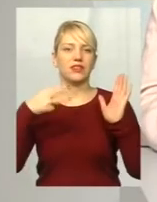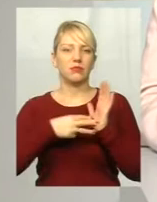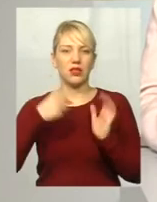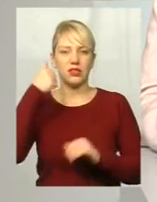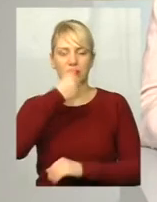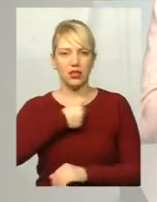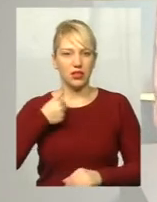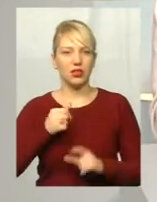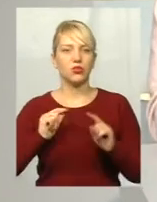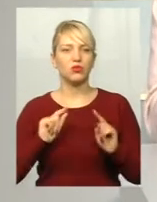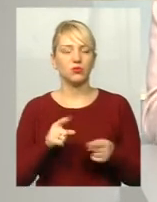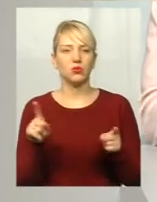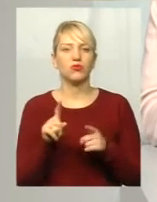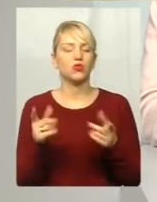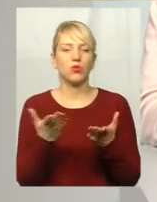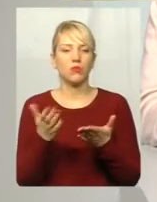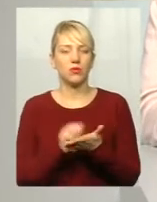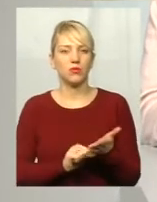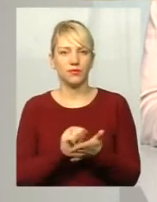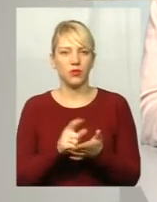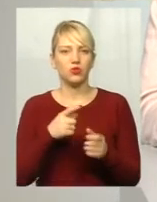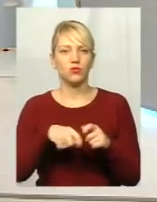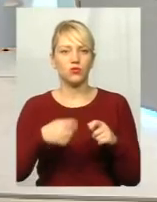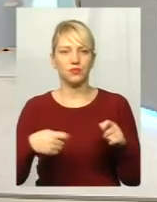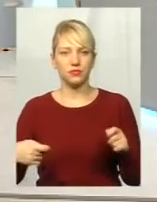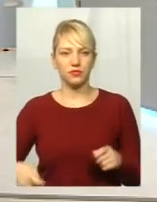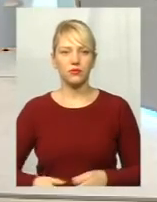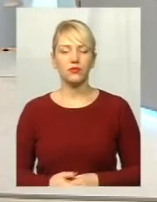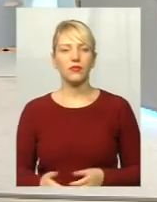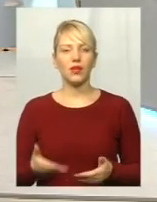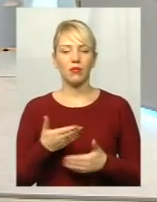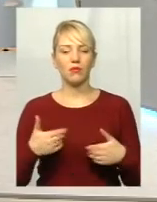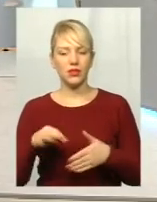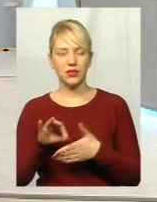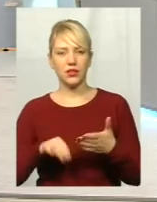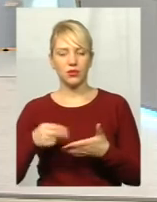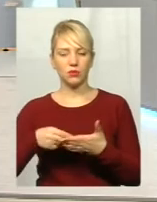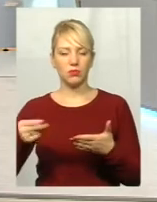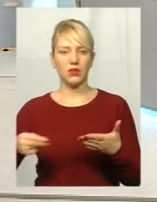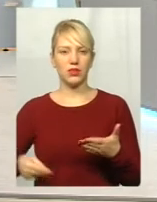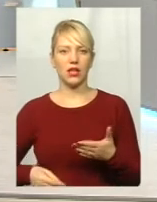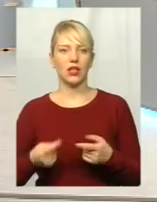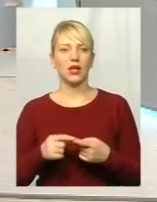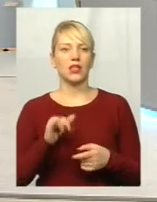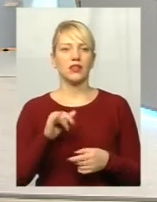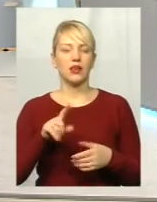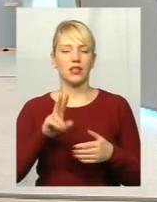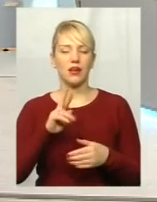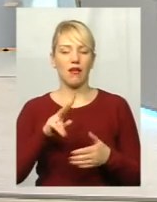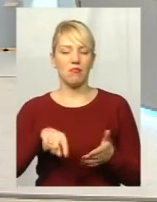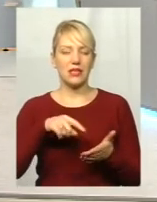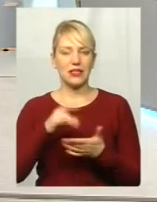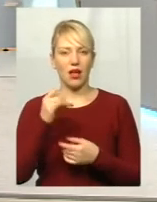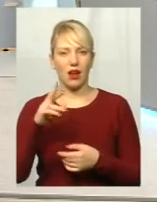чому тяганина? Ну ми практично відразу підписали договір з дозором, міська рада, але виникли